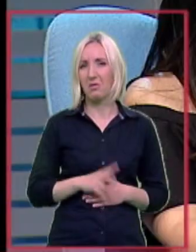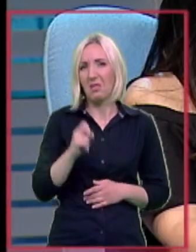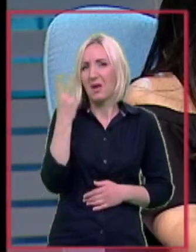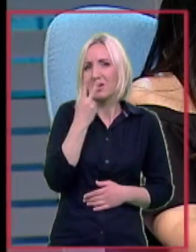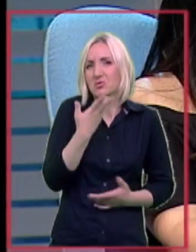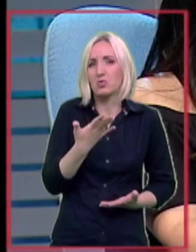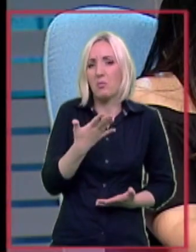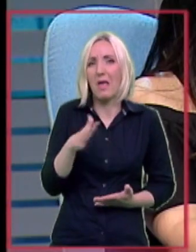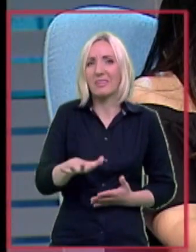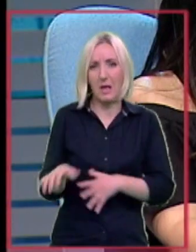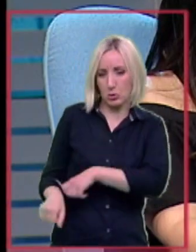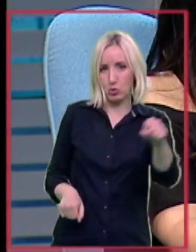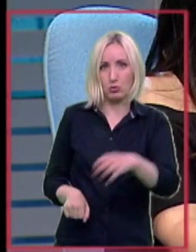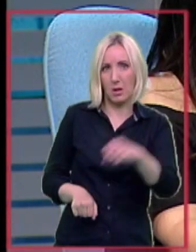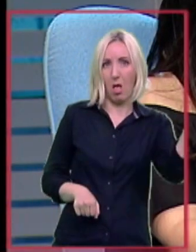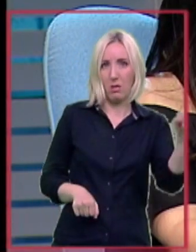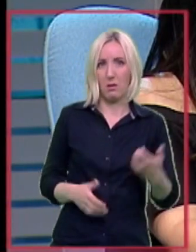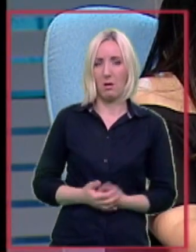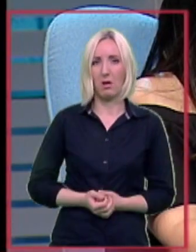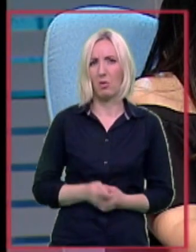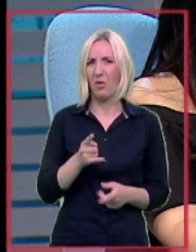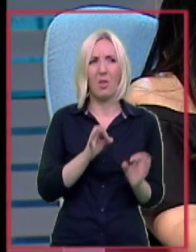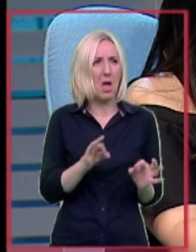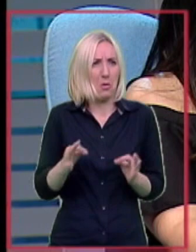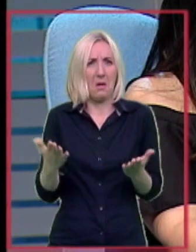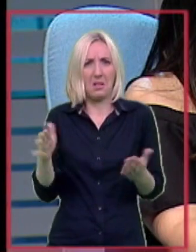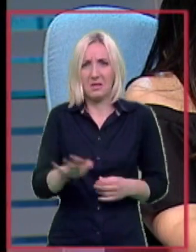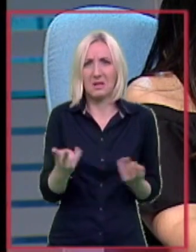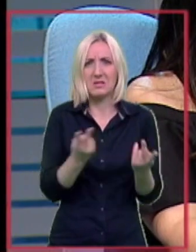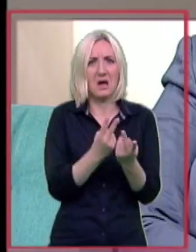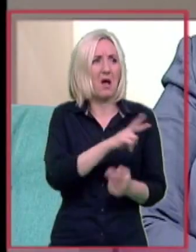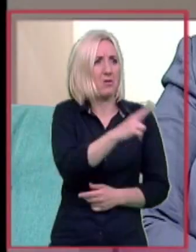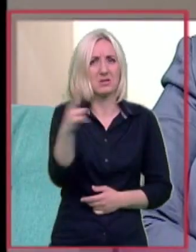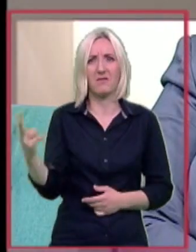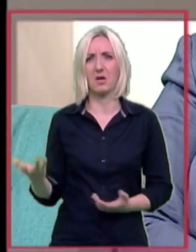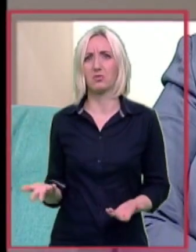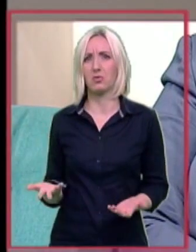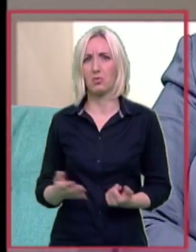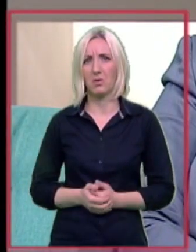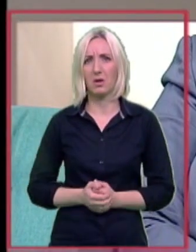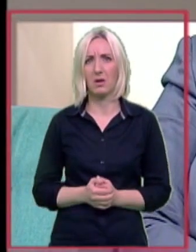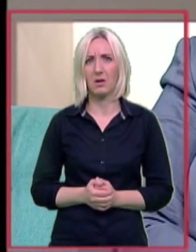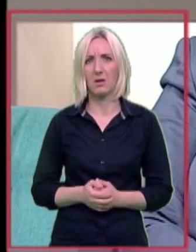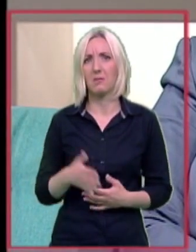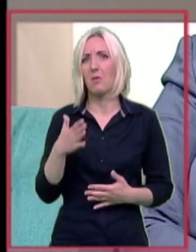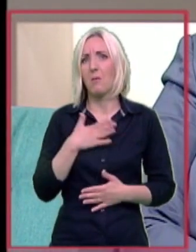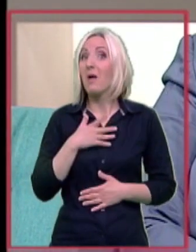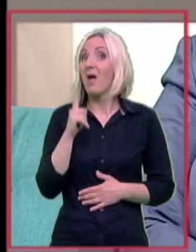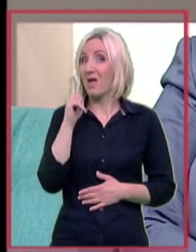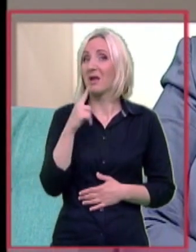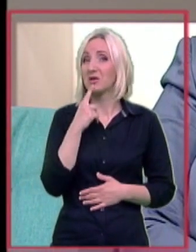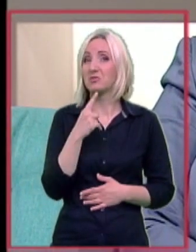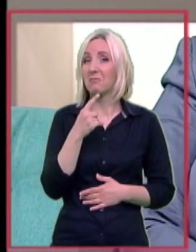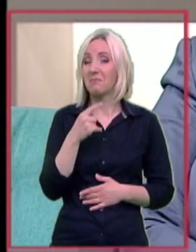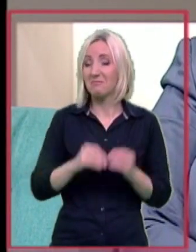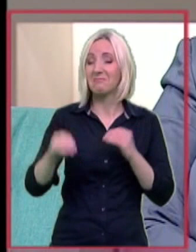ne razumeju, sklanjuju decu, mislim. To su najnormalnija deca kao i sva druga i po meni čak su i divnija jer